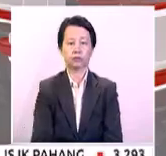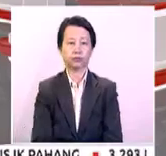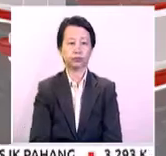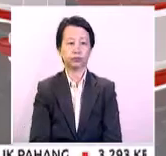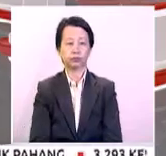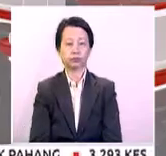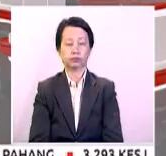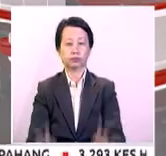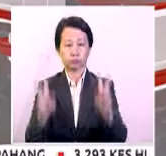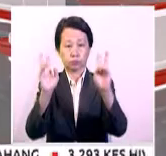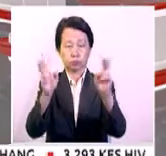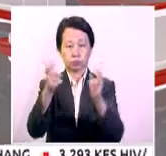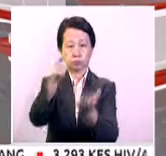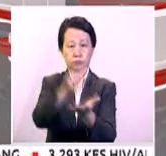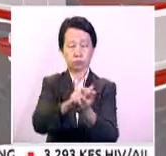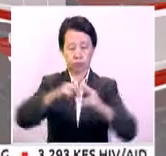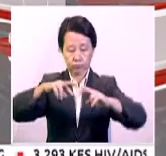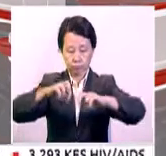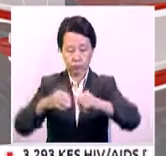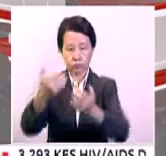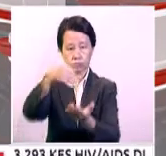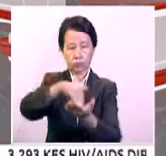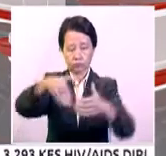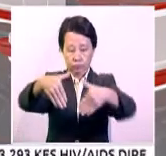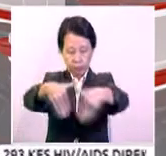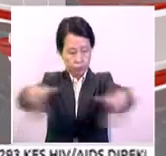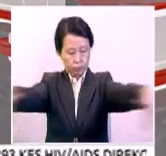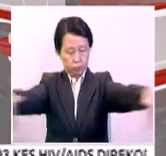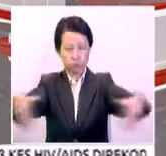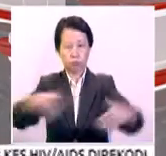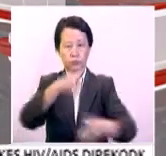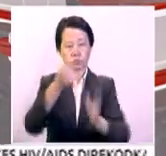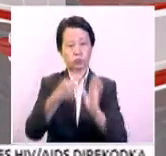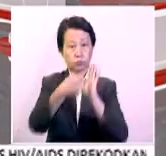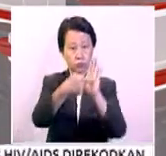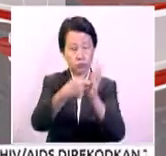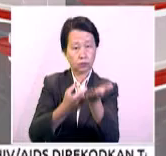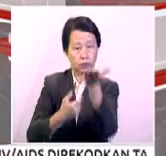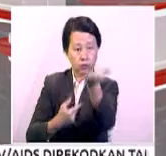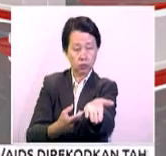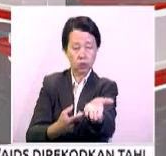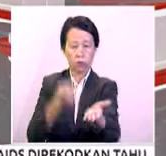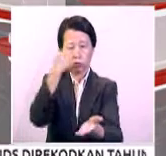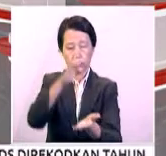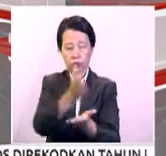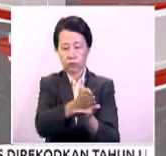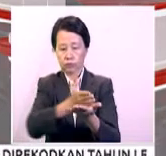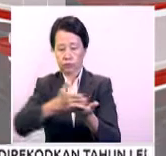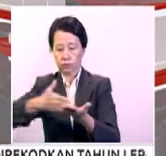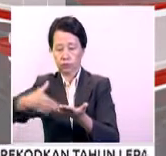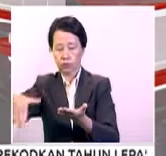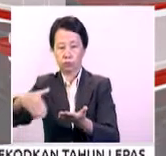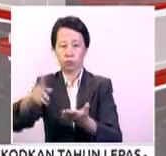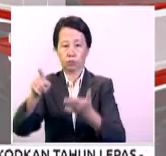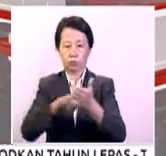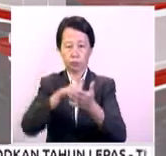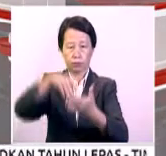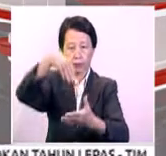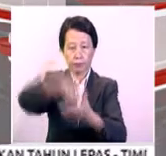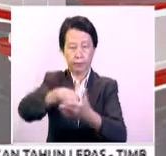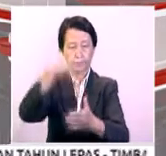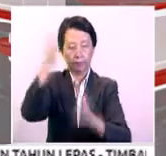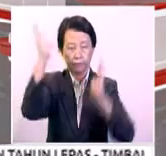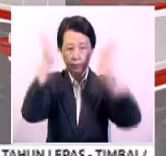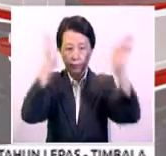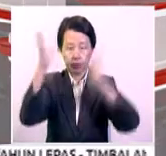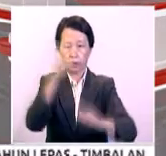Usul laporan kajian semula persempadanan mengenai show-show yang dicadangkan bagi bahagian-bahagian pelaraya persekutuan dan